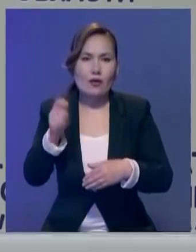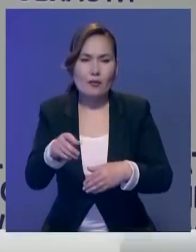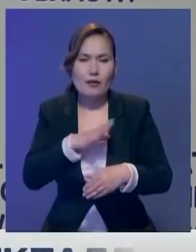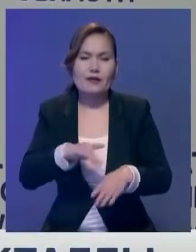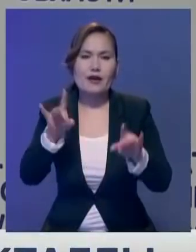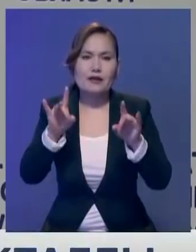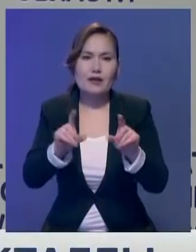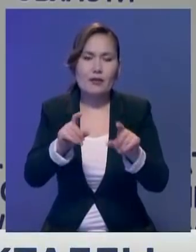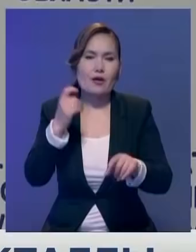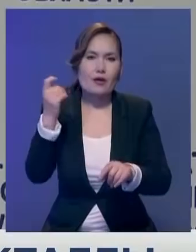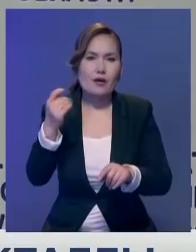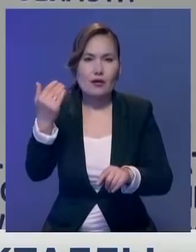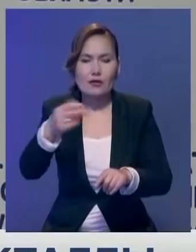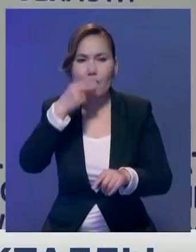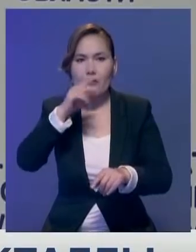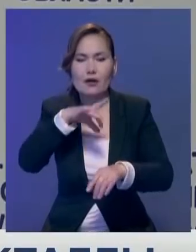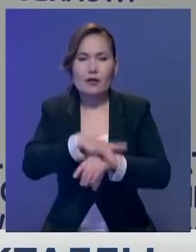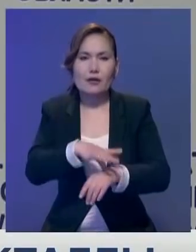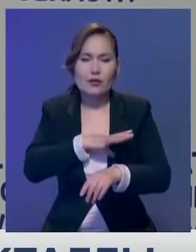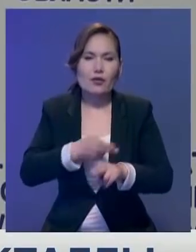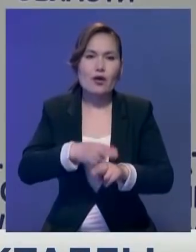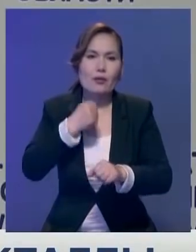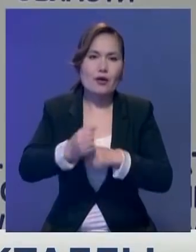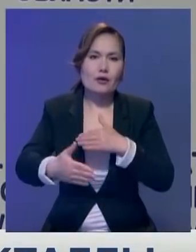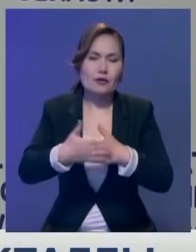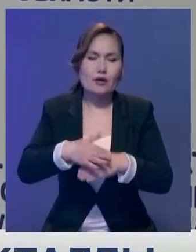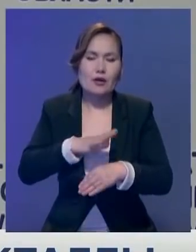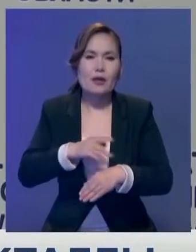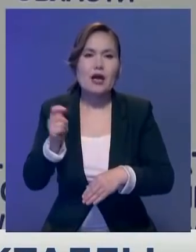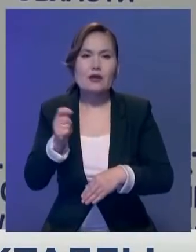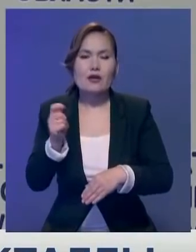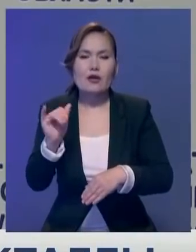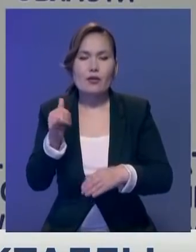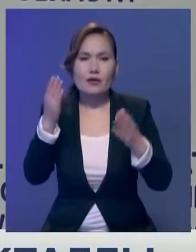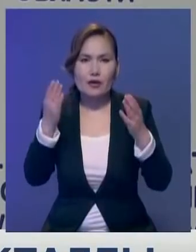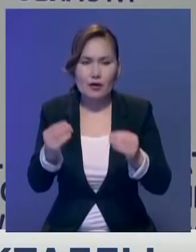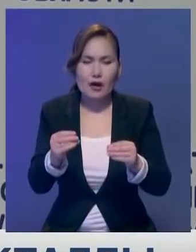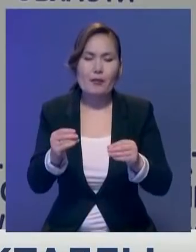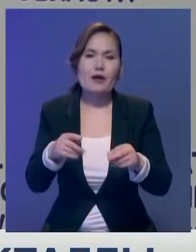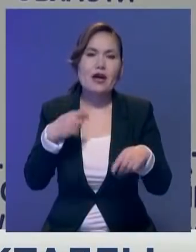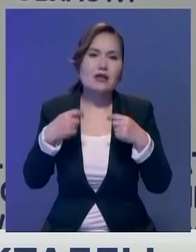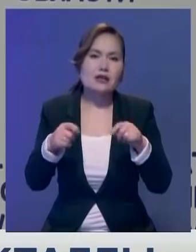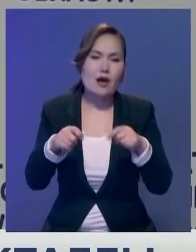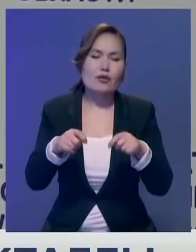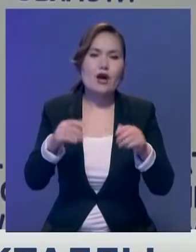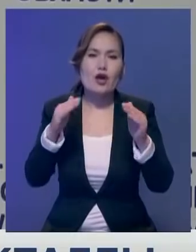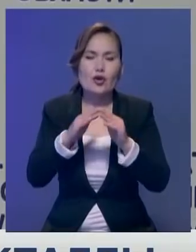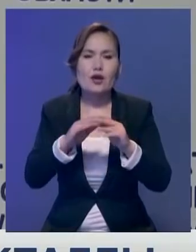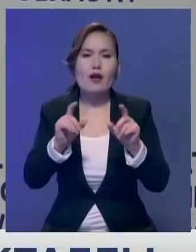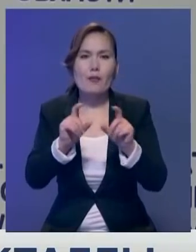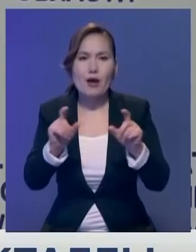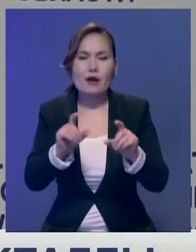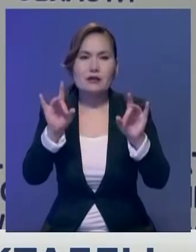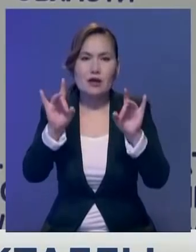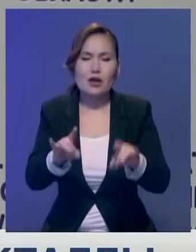тұрақтандыру үшін бір қатар шектеу шараларын қабылдадық. Демалы сүкіндері, базарлар, сауда үйлері мен орталықтар және қоғамдықтамақтаны